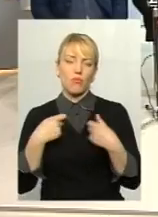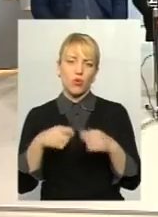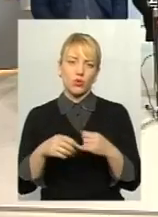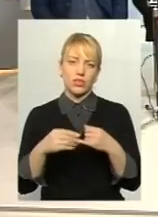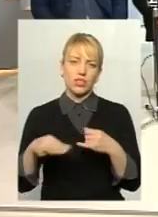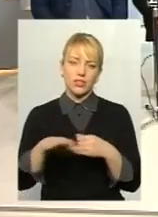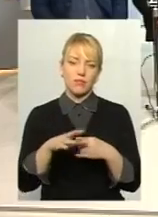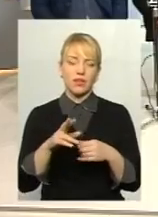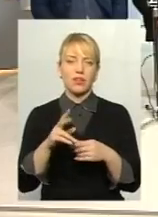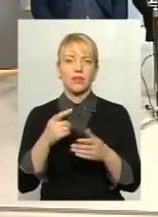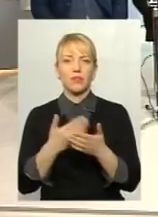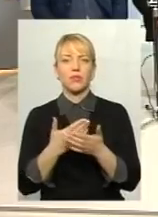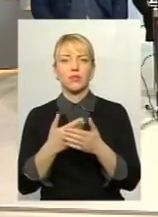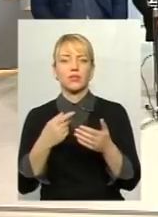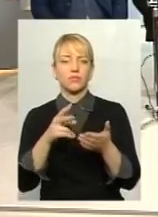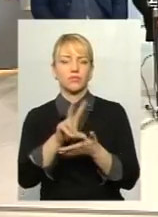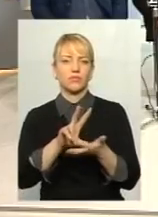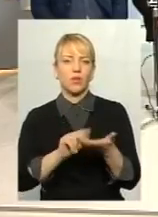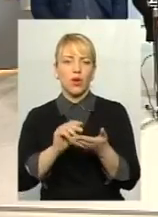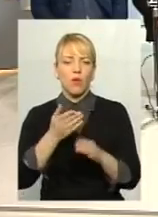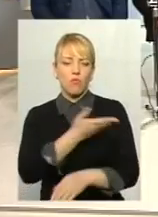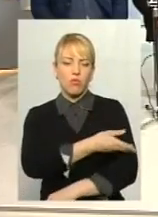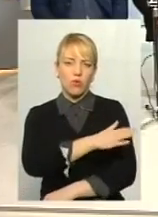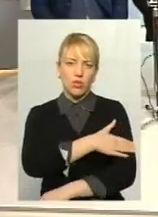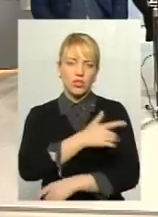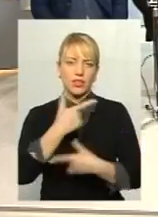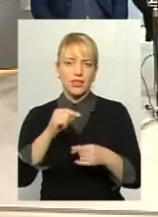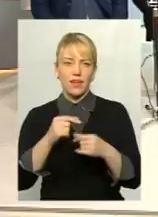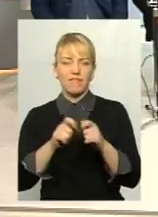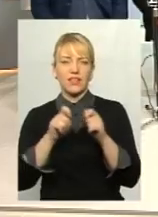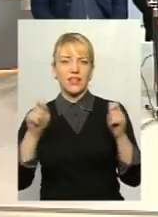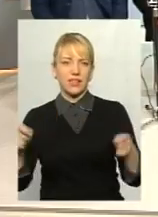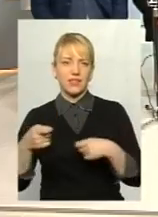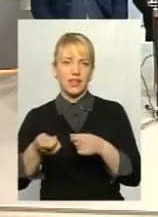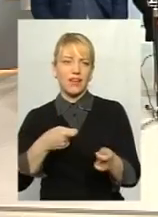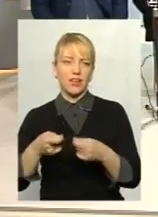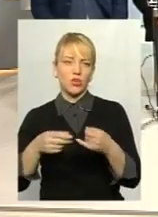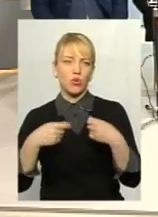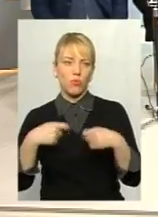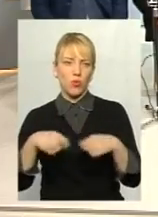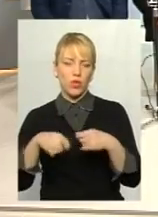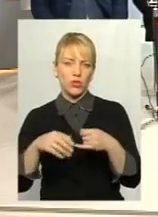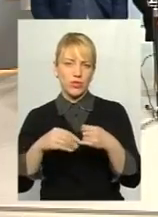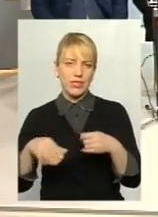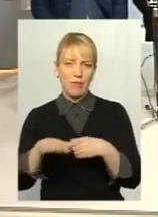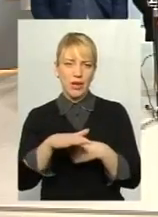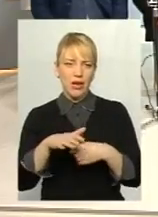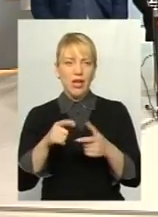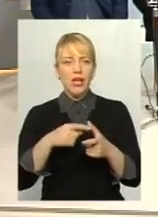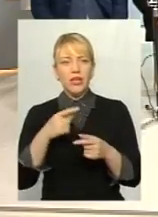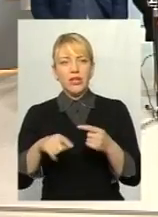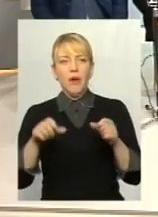Польщу, інші країни-сусіди, де ринок відкритий, продажу земель. Чи